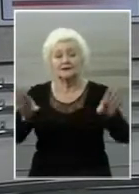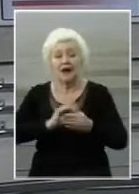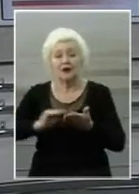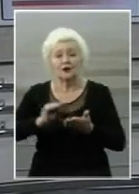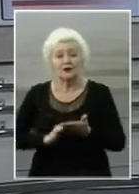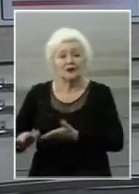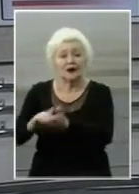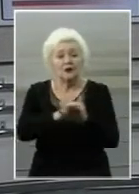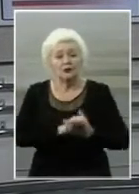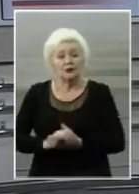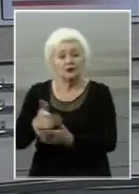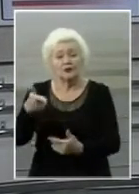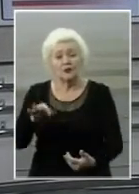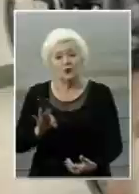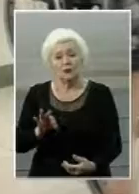кореспондентів Суспільного.